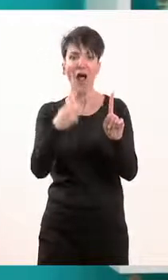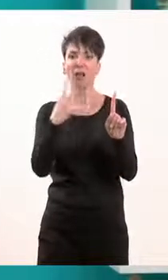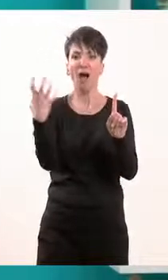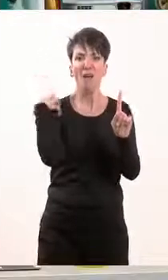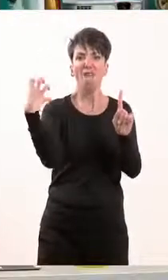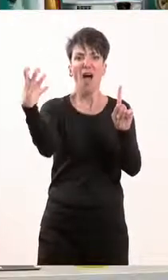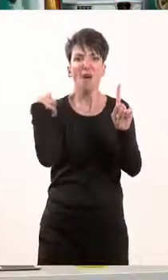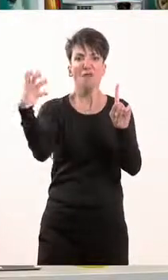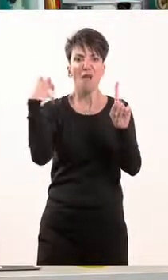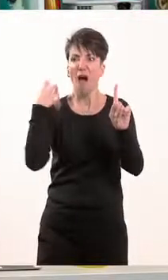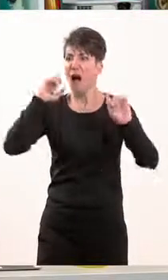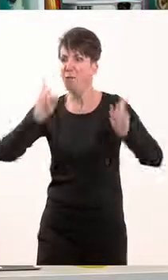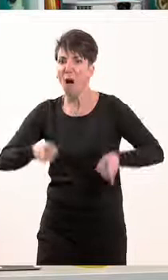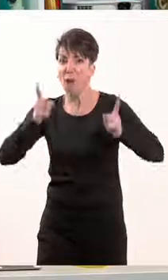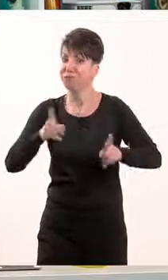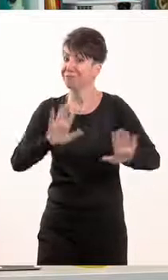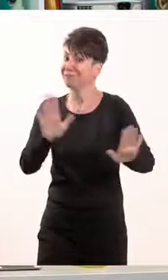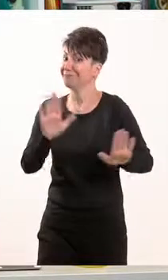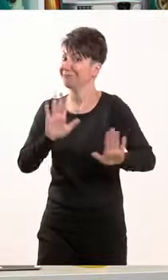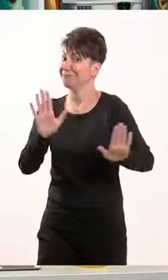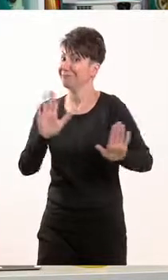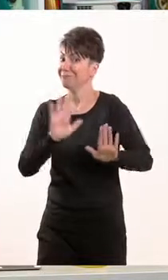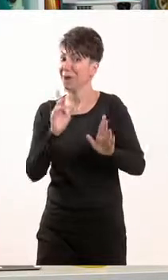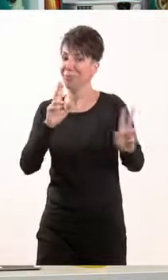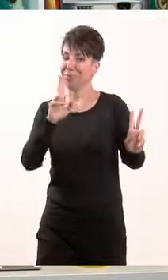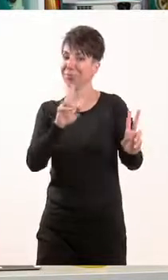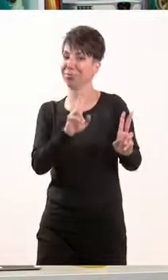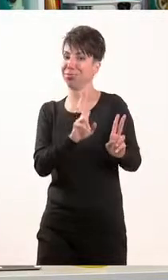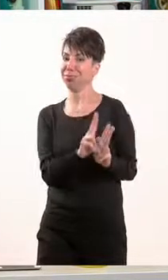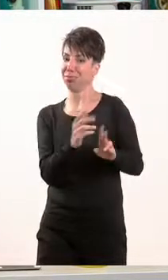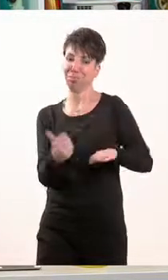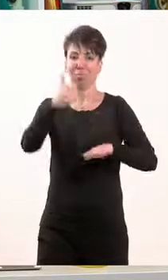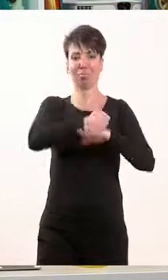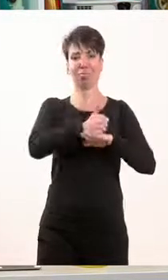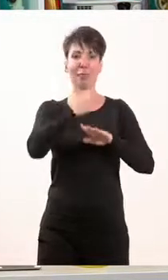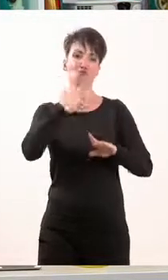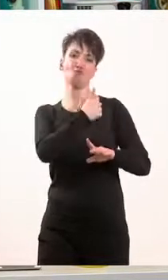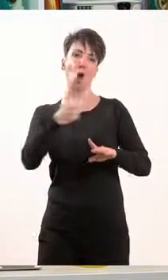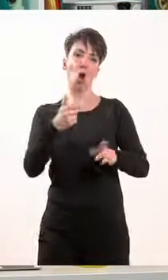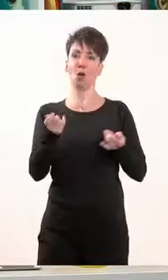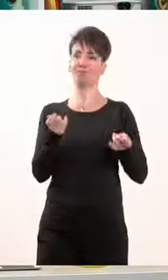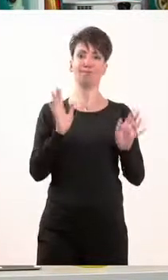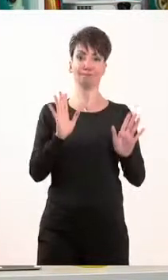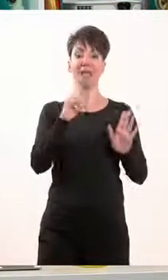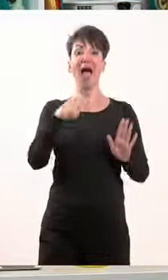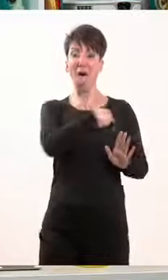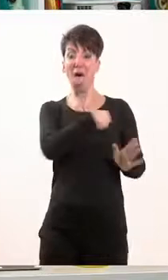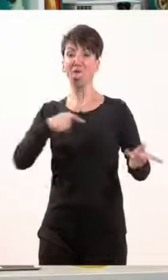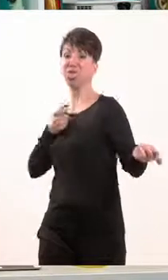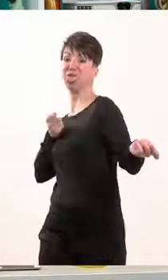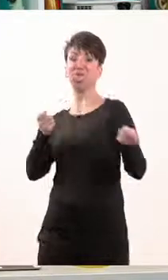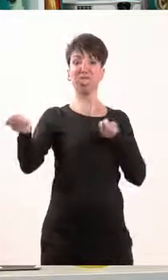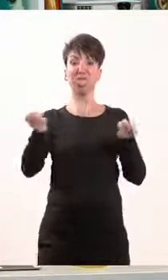αρμοδιότητες. Αυτός όμως που ασκεί τη διοίκηση του κράτους, και είναι ο υπεύθυνος της